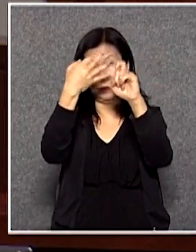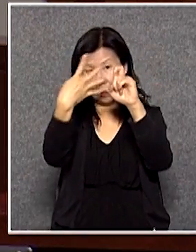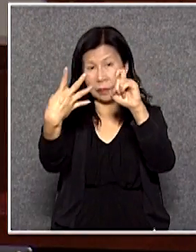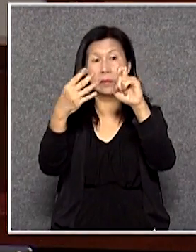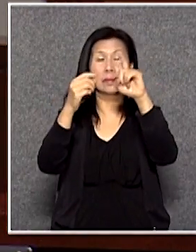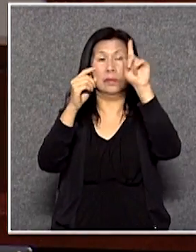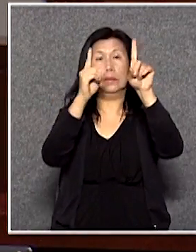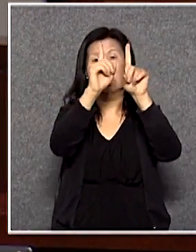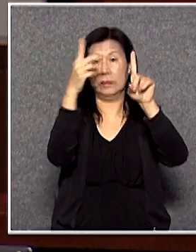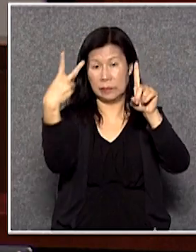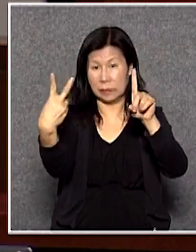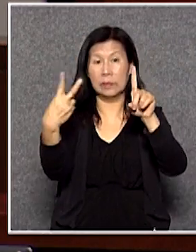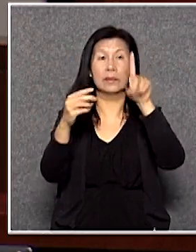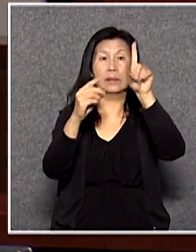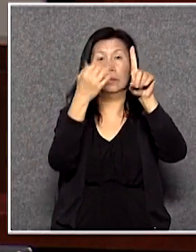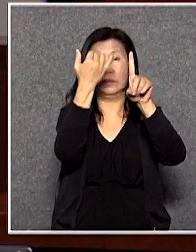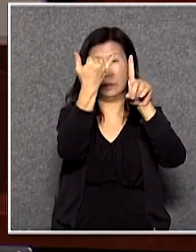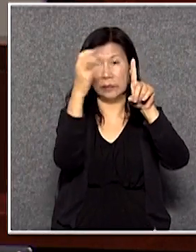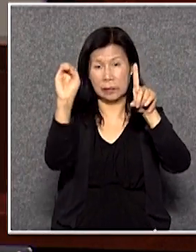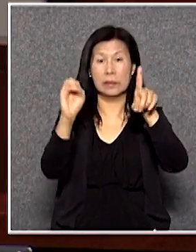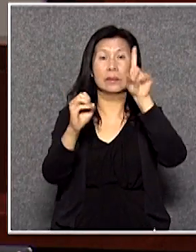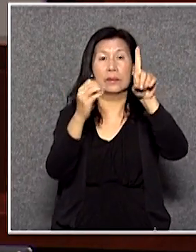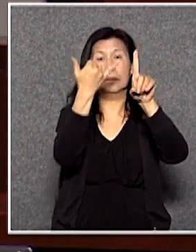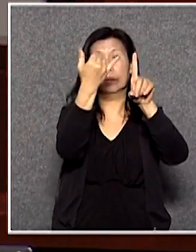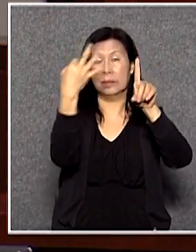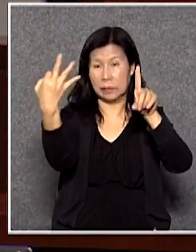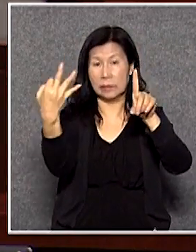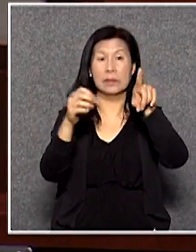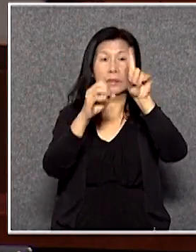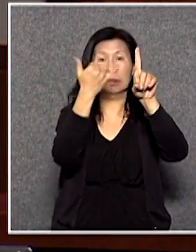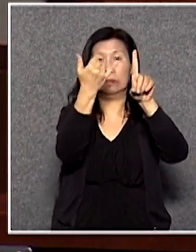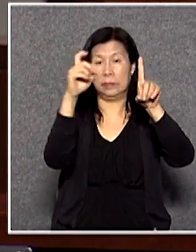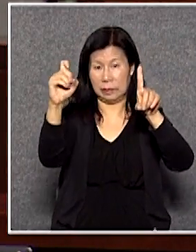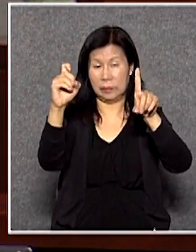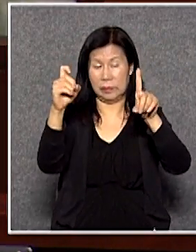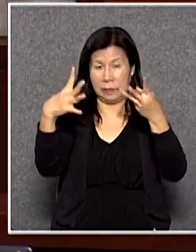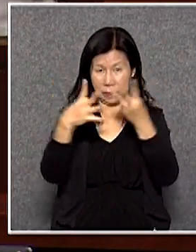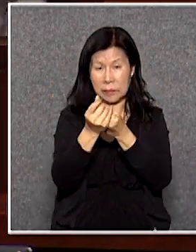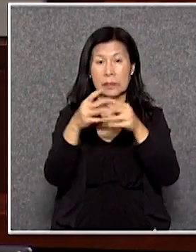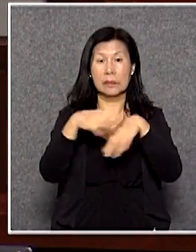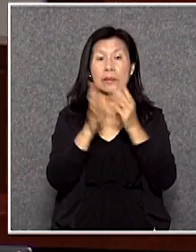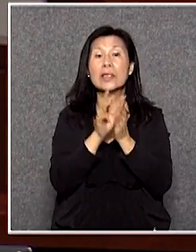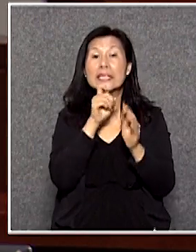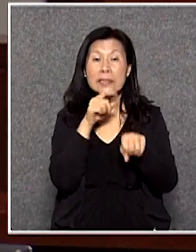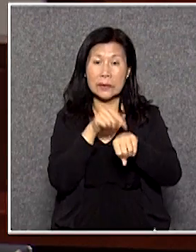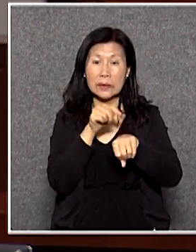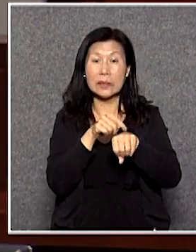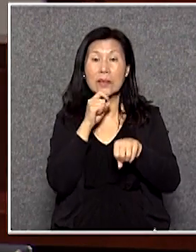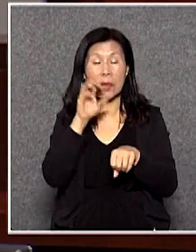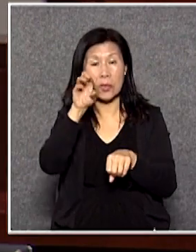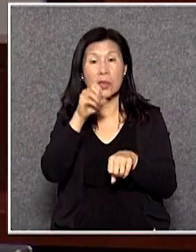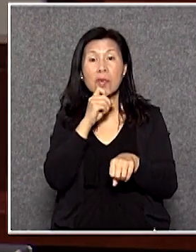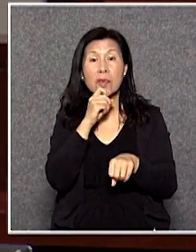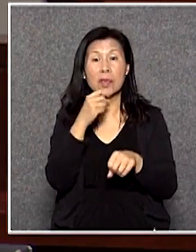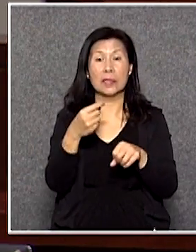目一一二總目一六零總目一六三總目一六六九如果有時間的話就講多兩三